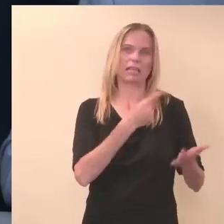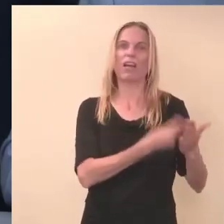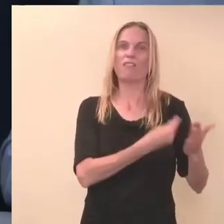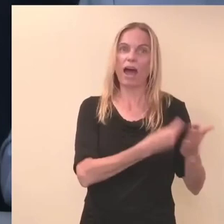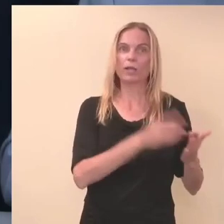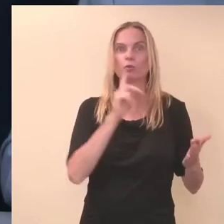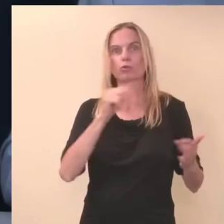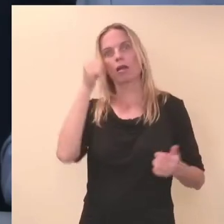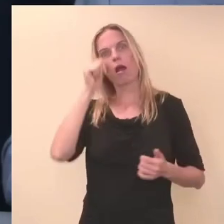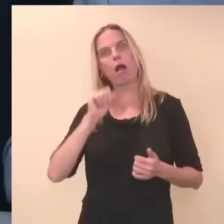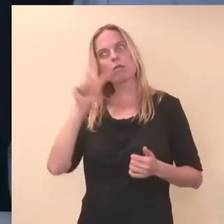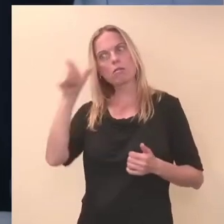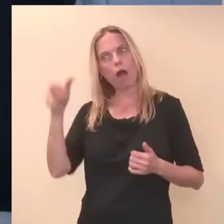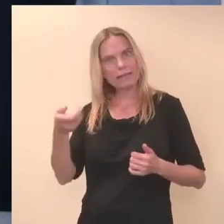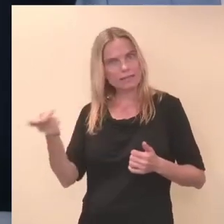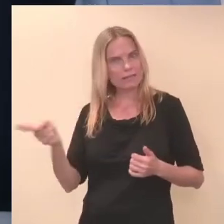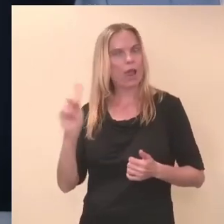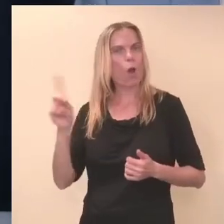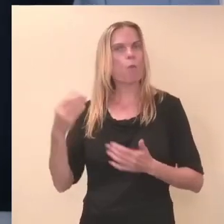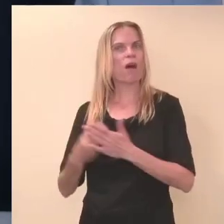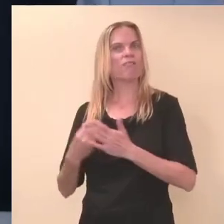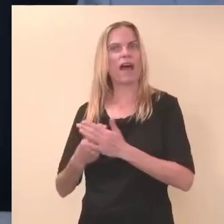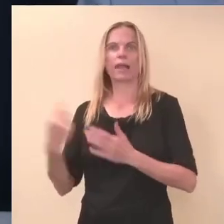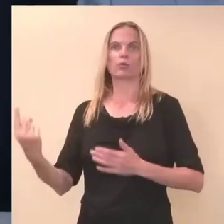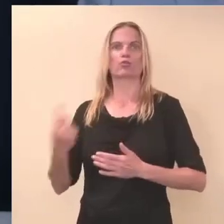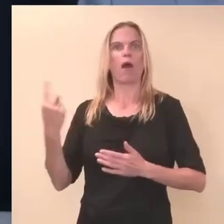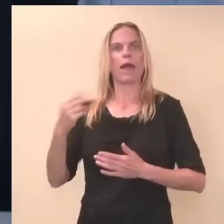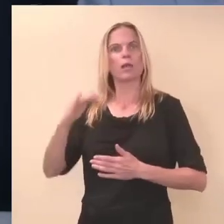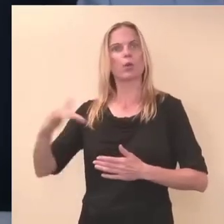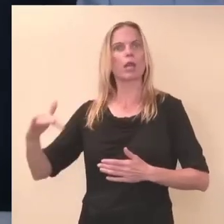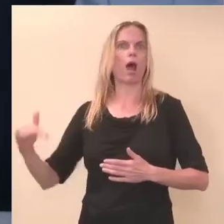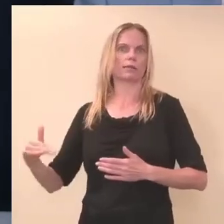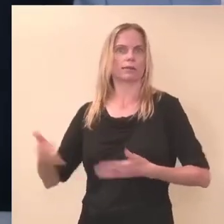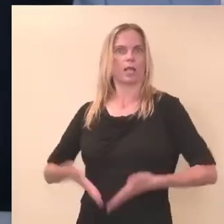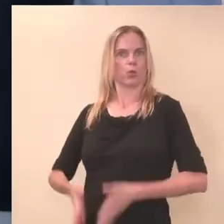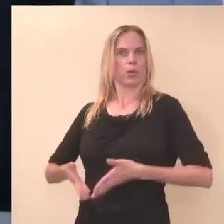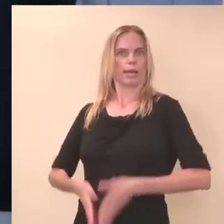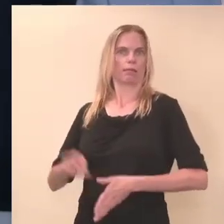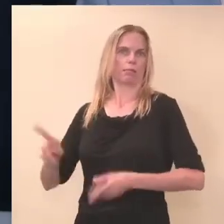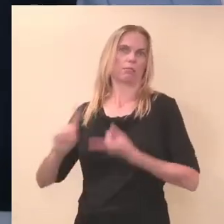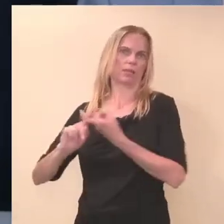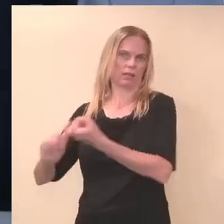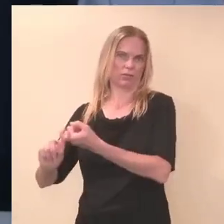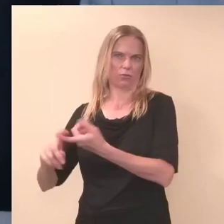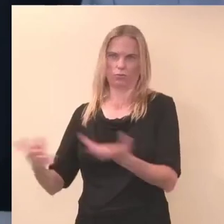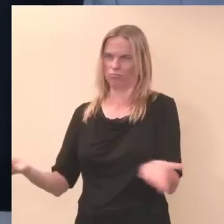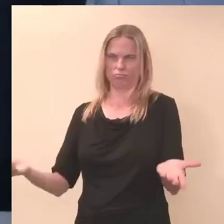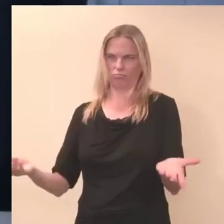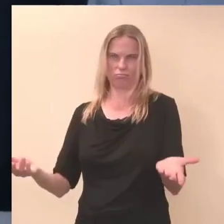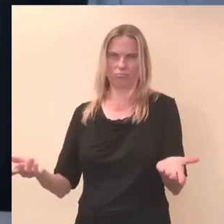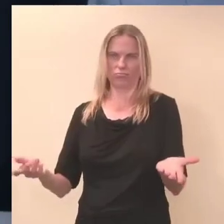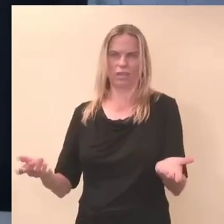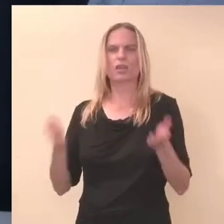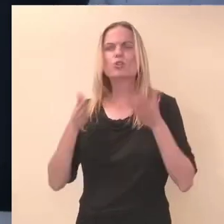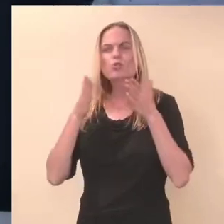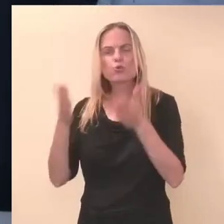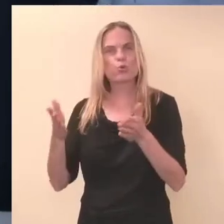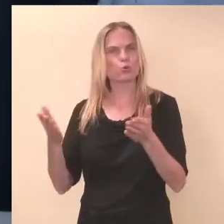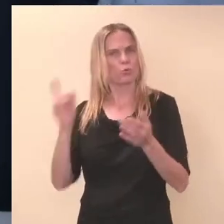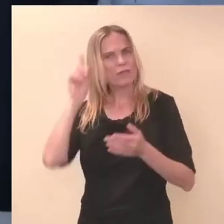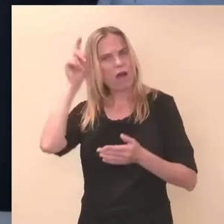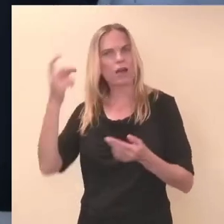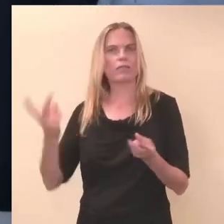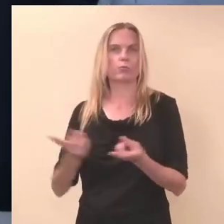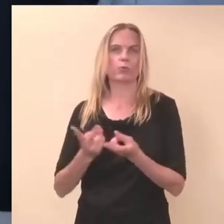naiste väärtus just kui on ainult laste ilmale toomises. Et selline suhtumine küll